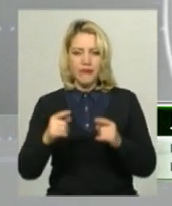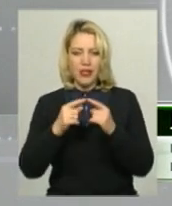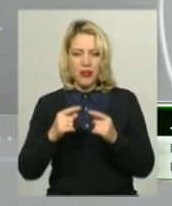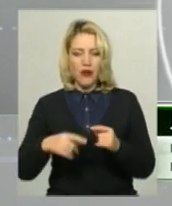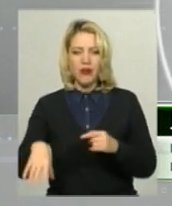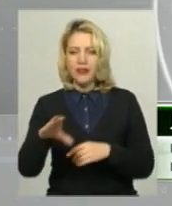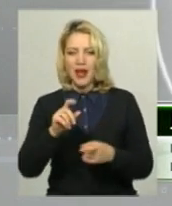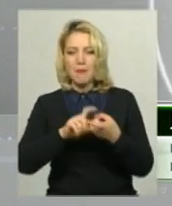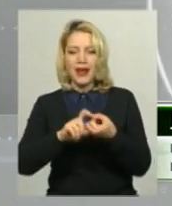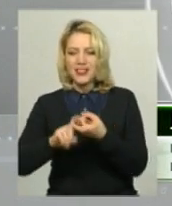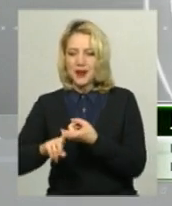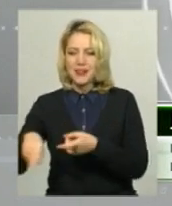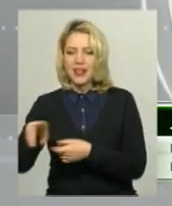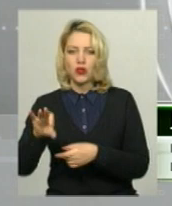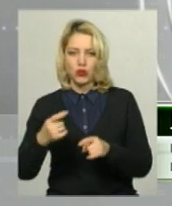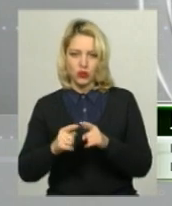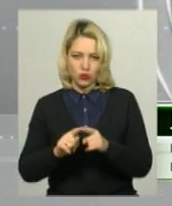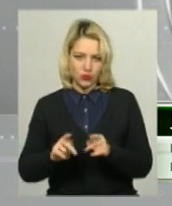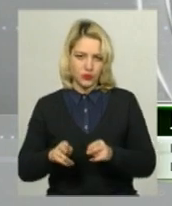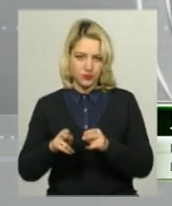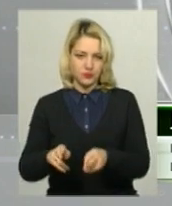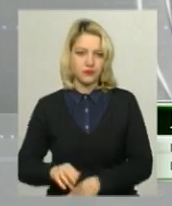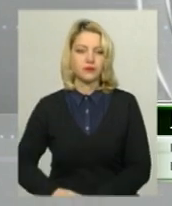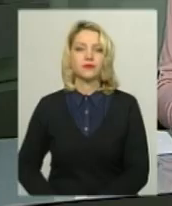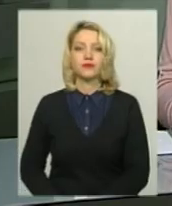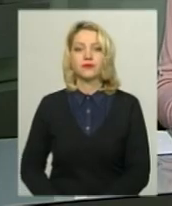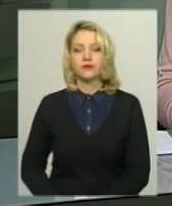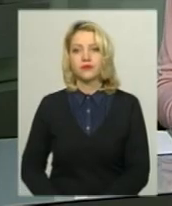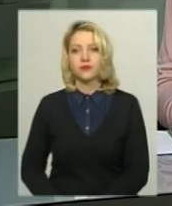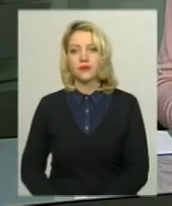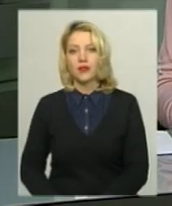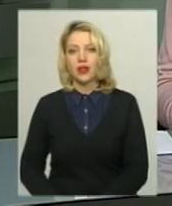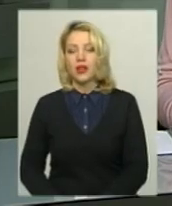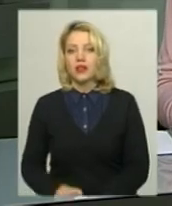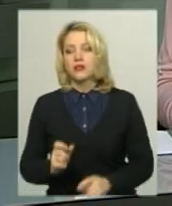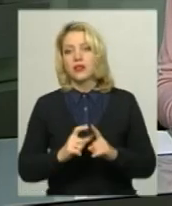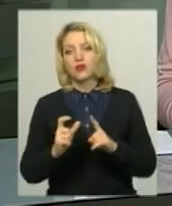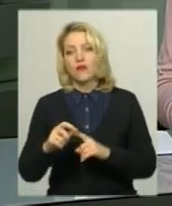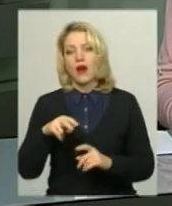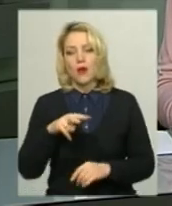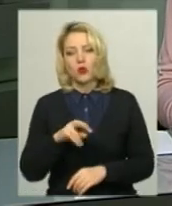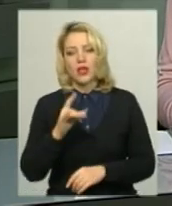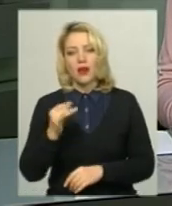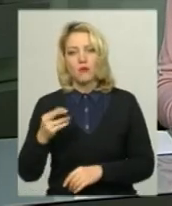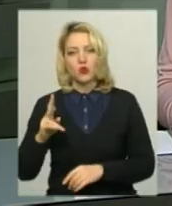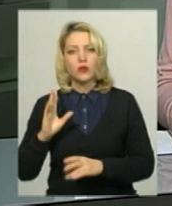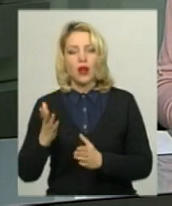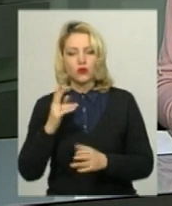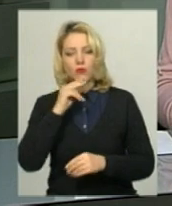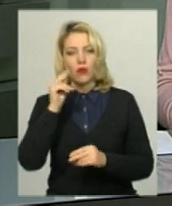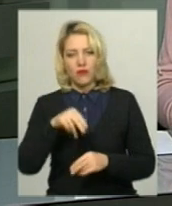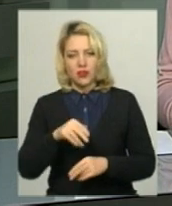всі прижитні до скоєного правопорушення. За словами Людмили Рябчук, якщо провину